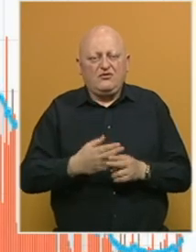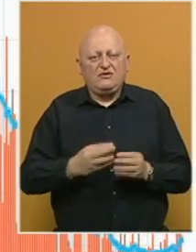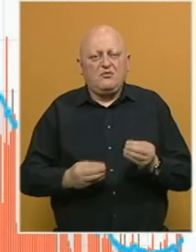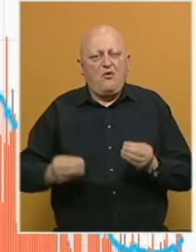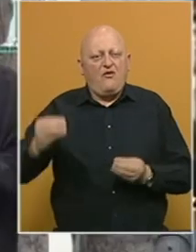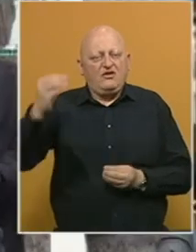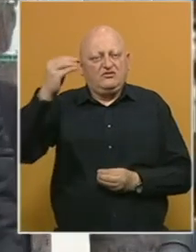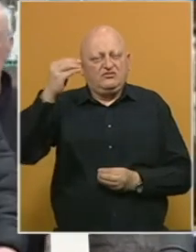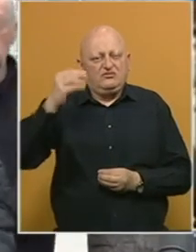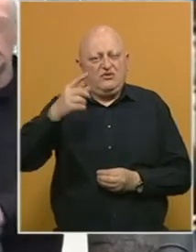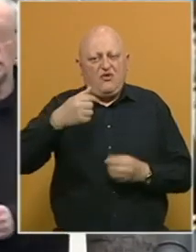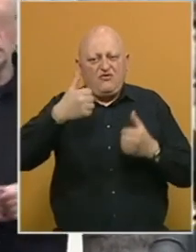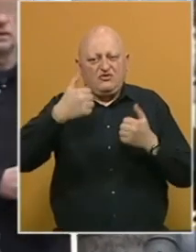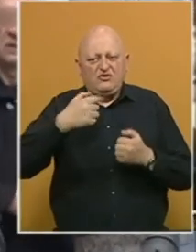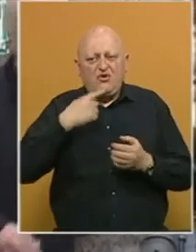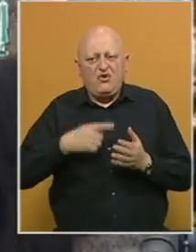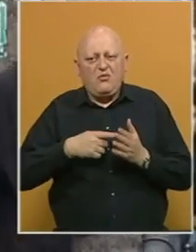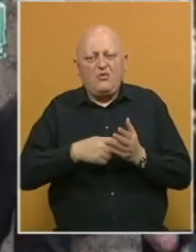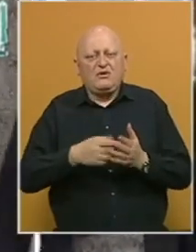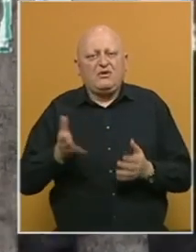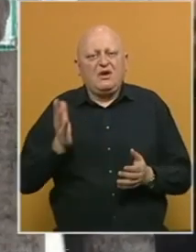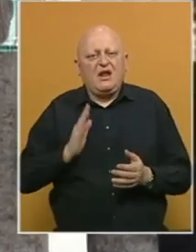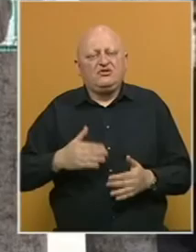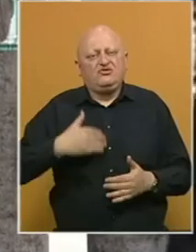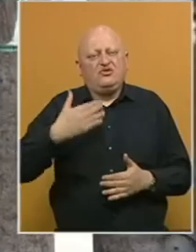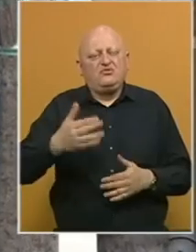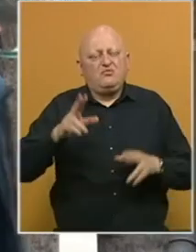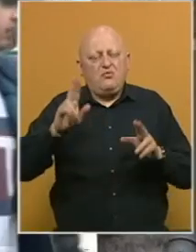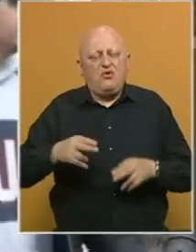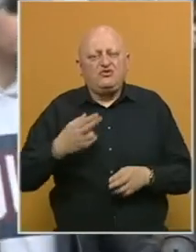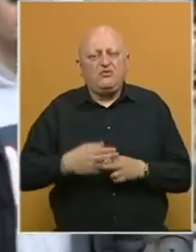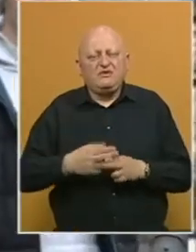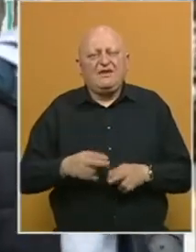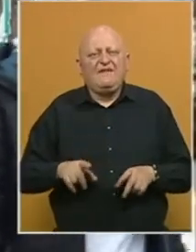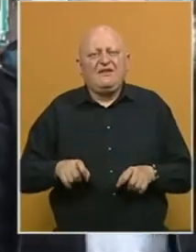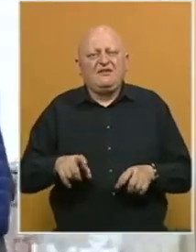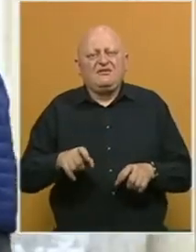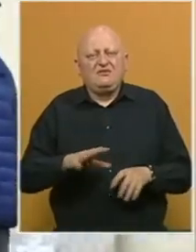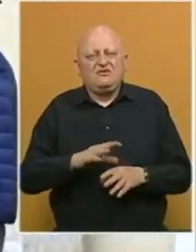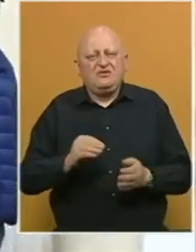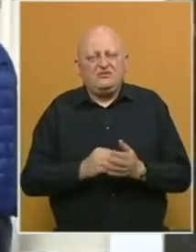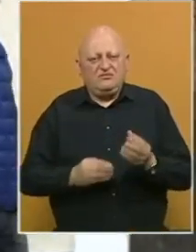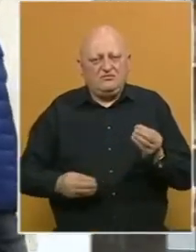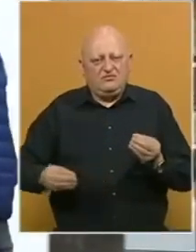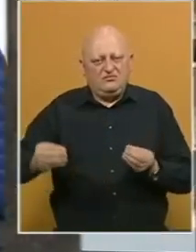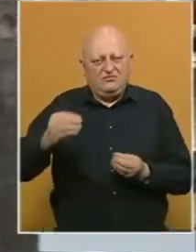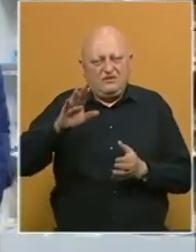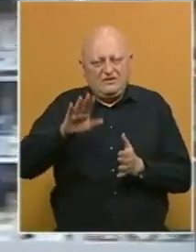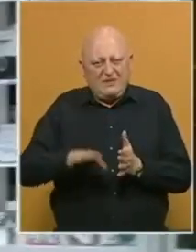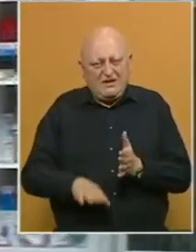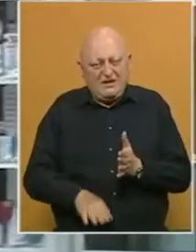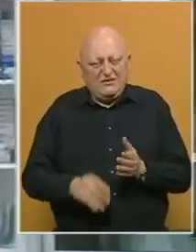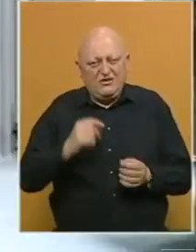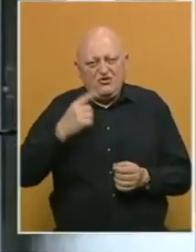povećava, a ovo su slike koje pokazuju kako se građani odnose spravo mogućnosti infekcije koronavirusom. Čim se broj zaraženih počne smanjivati,